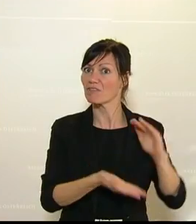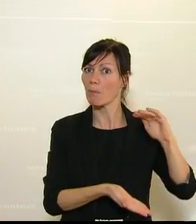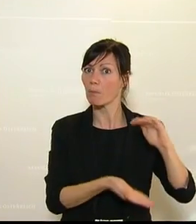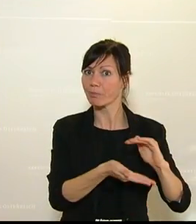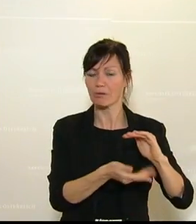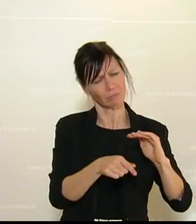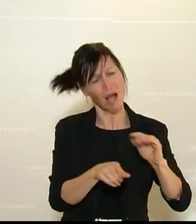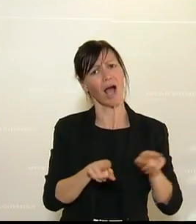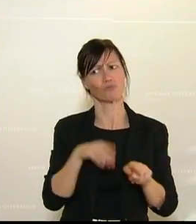Vielen Dank. Vielen Dank.